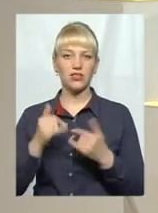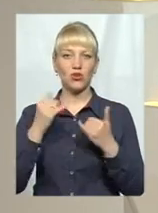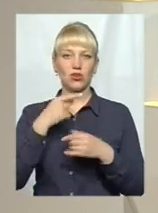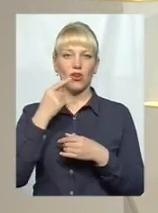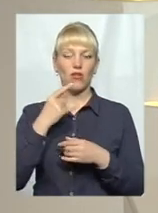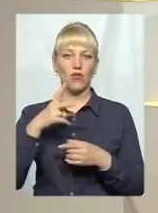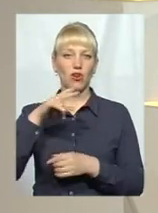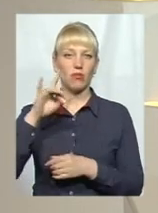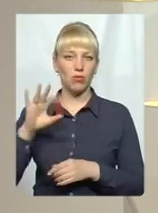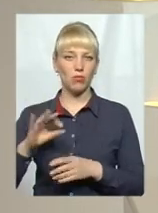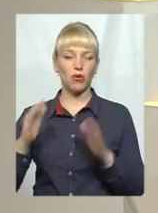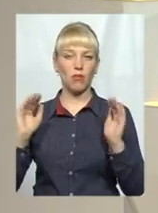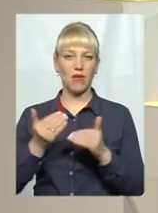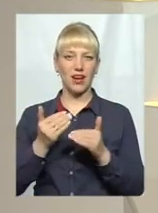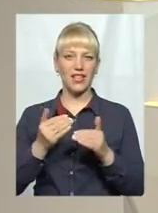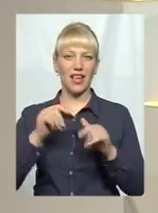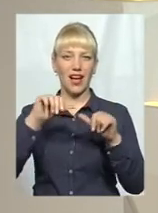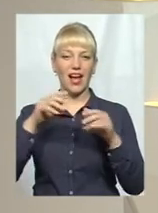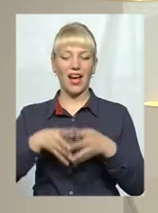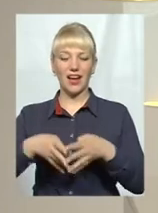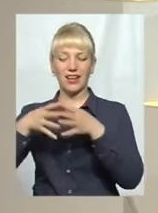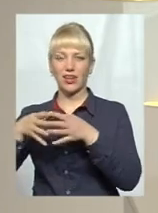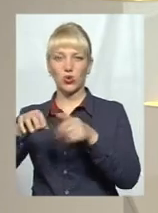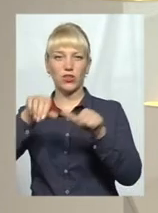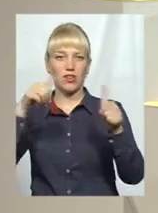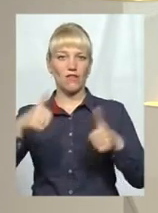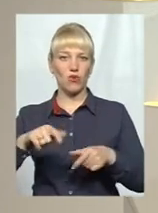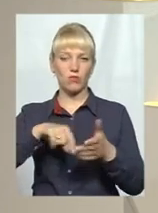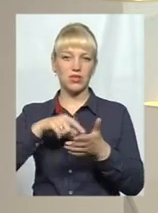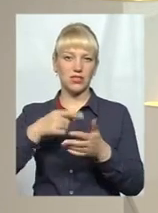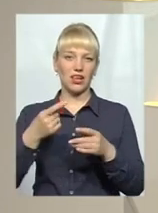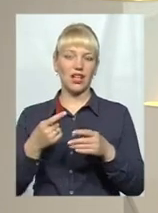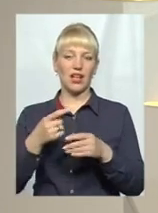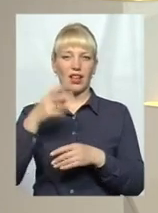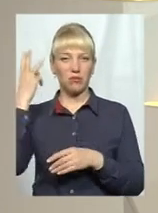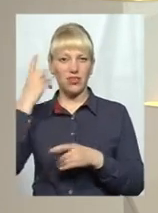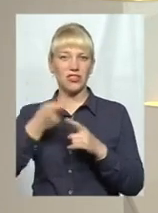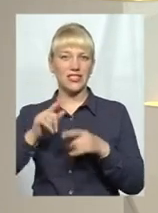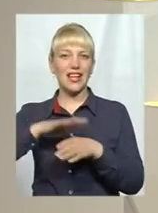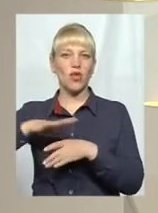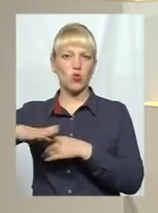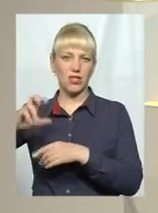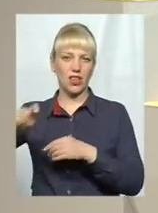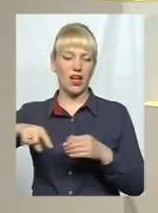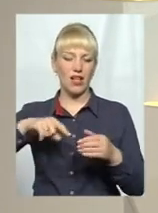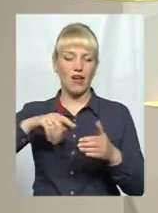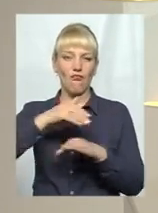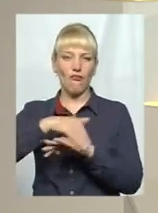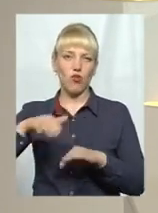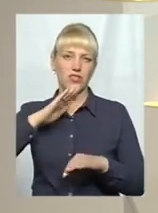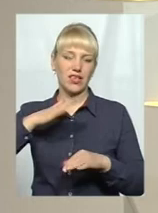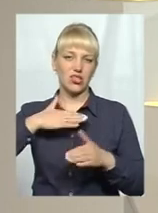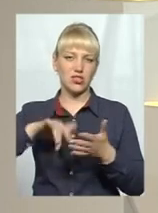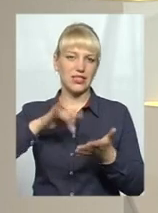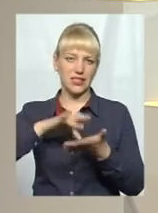ми будемо говорити про малі архітектурні форми міста Хмельницького. Ну, простими словами, це кіоски на вулицях нашого міста, про ці